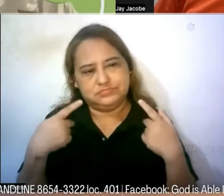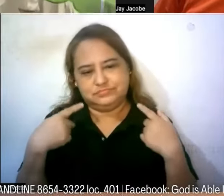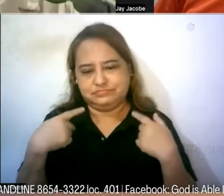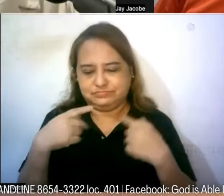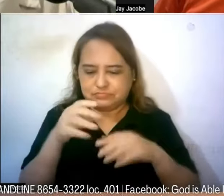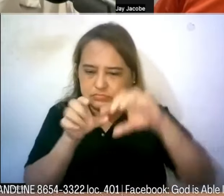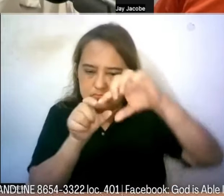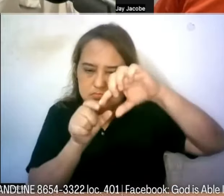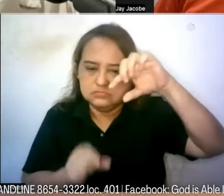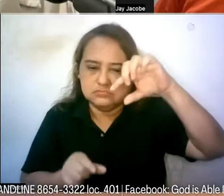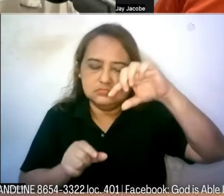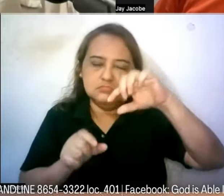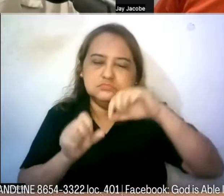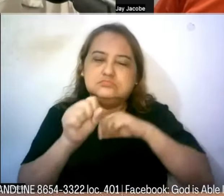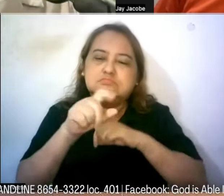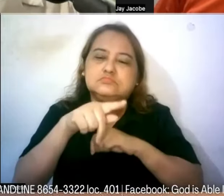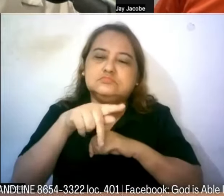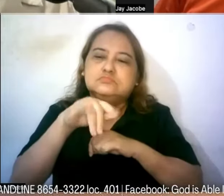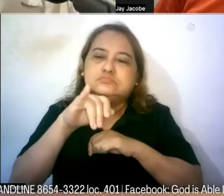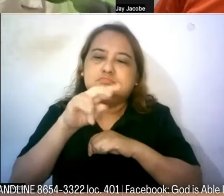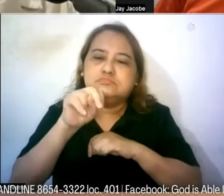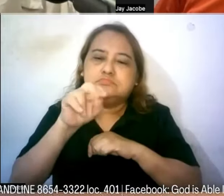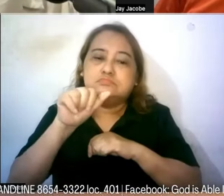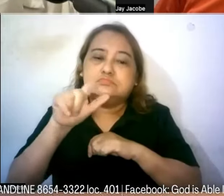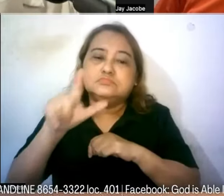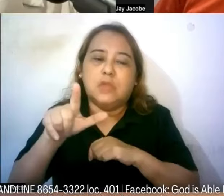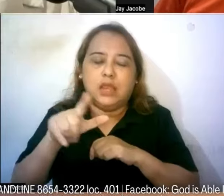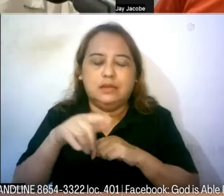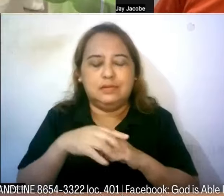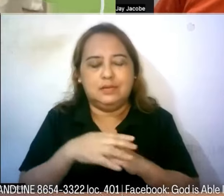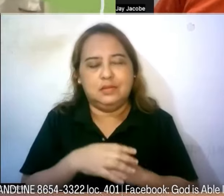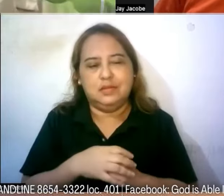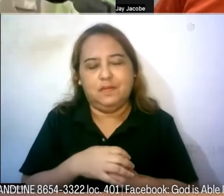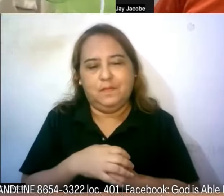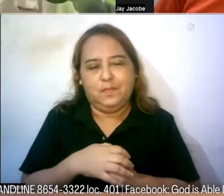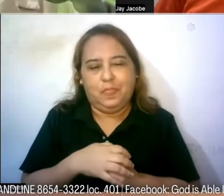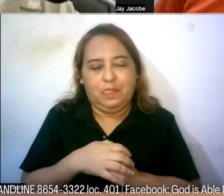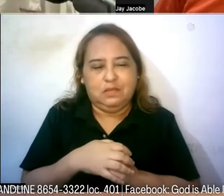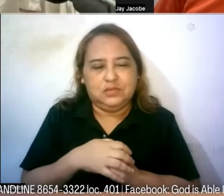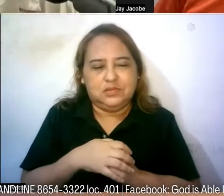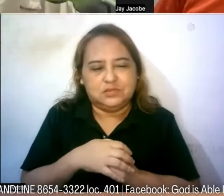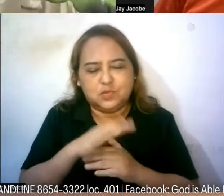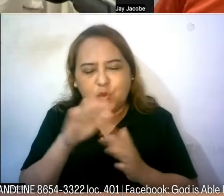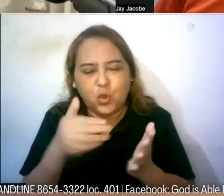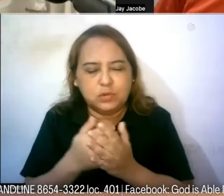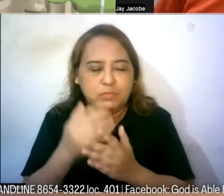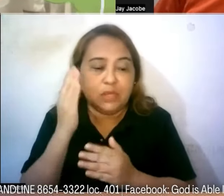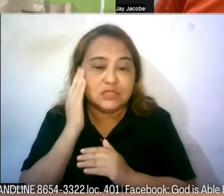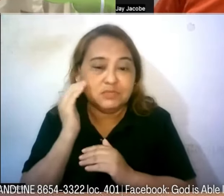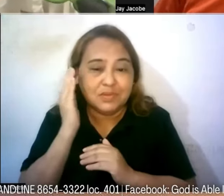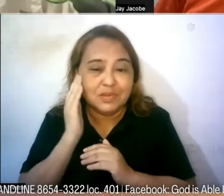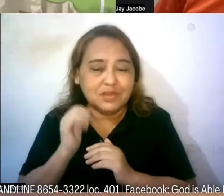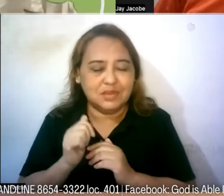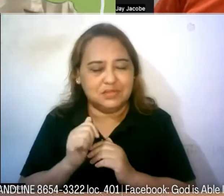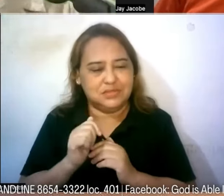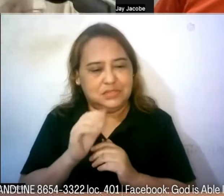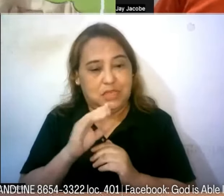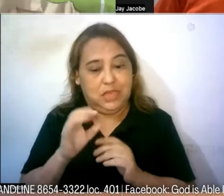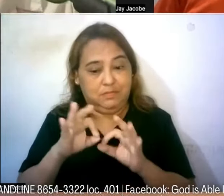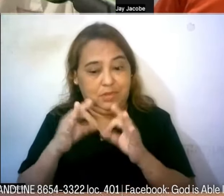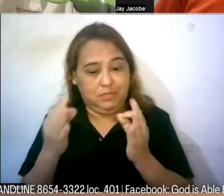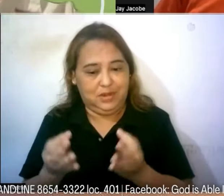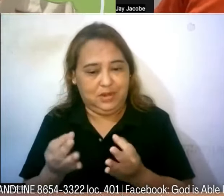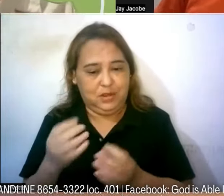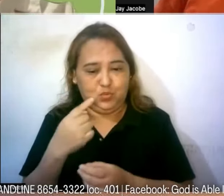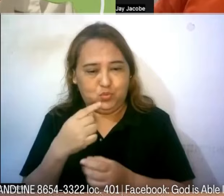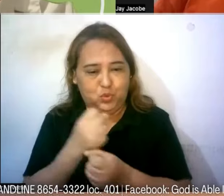column pero sa kabila ng mga lambak valley experiences si Pastor Jay at syempre kasamang pamilya niya nagmamahal sa kanya